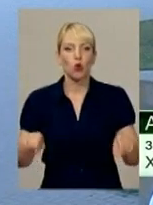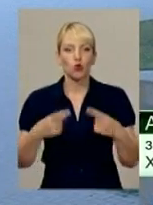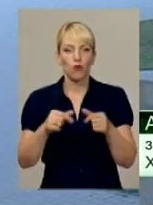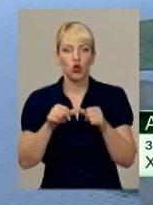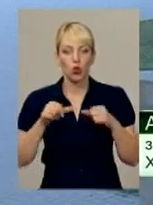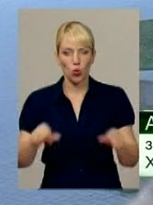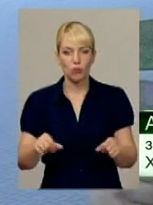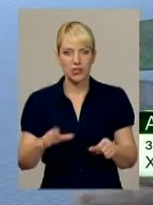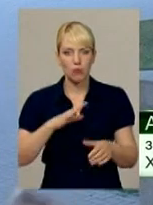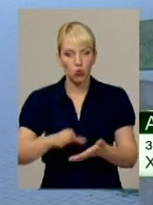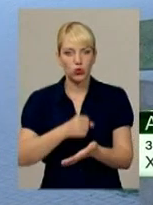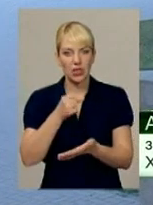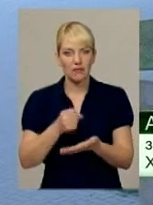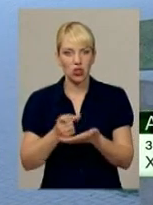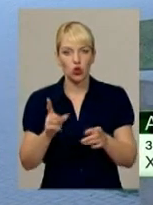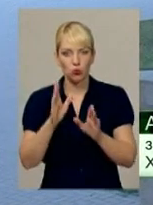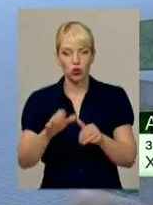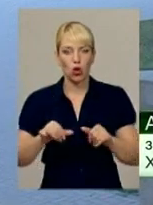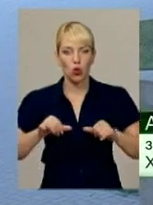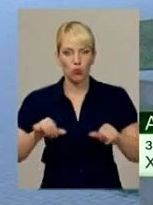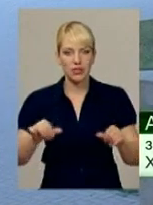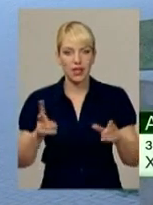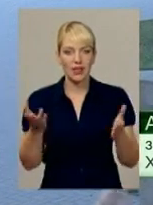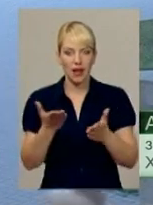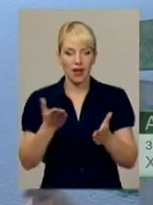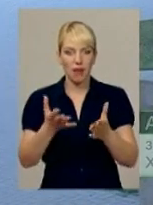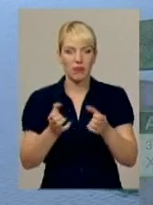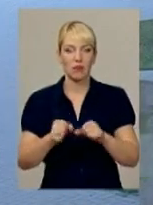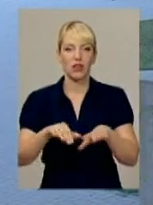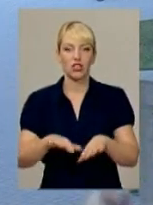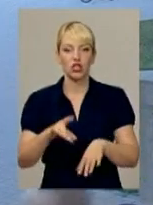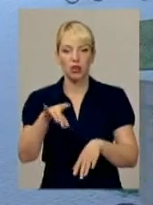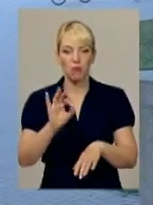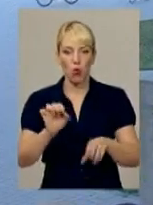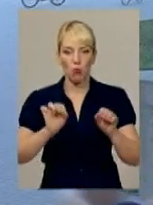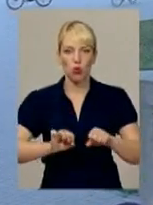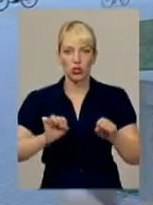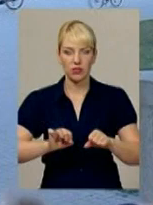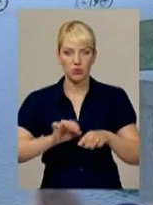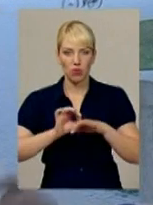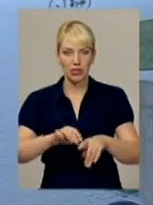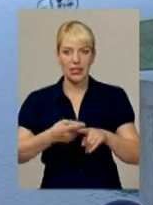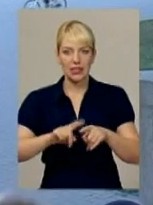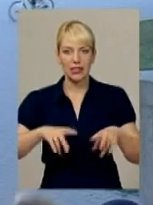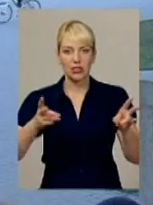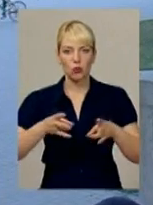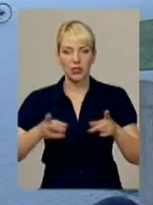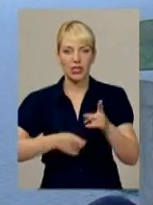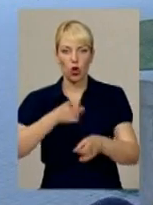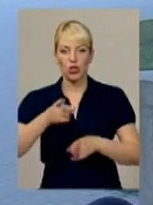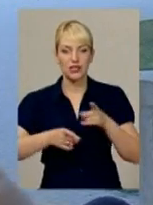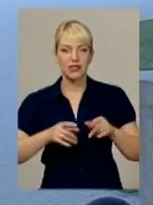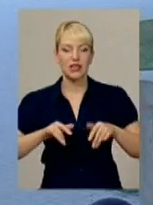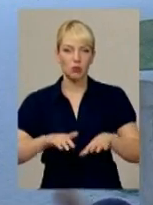столі затверджено, що буде створена комісія, яка прийме рішення про можливість проведення тих необхідних реорганізаційних